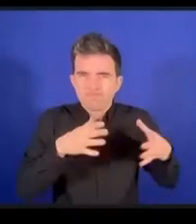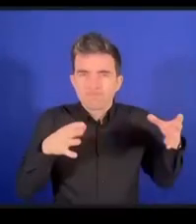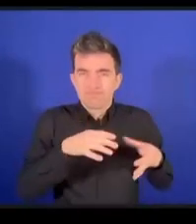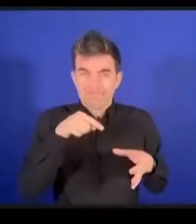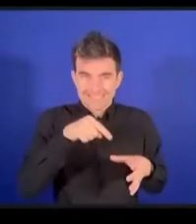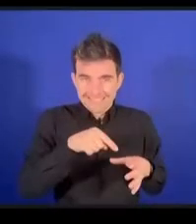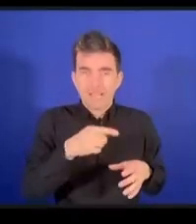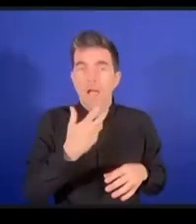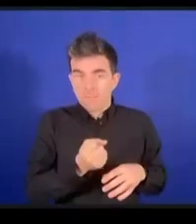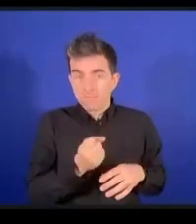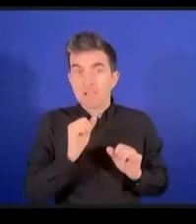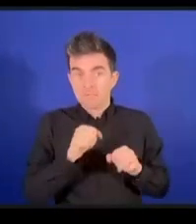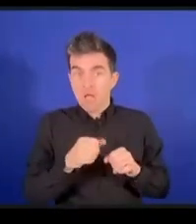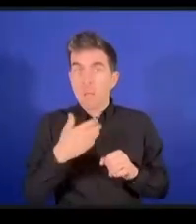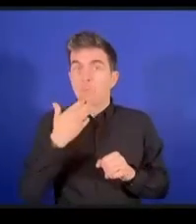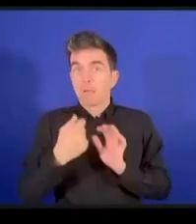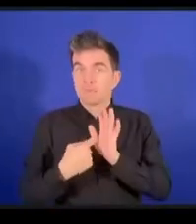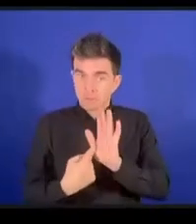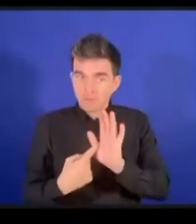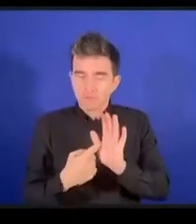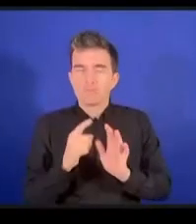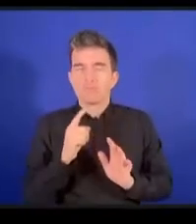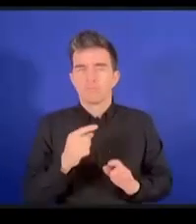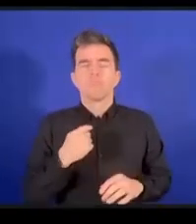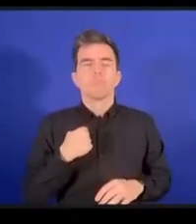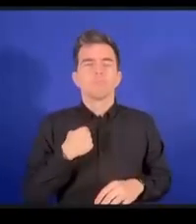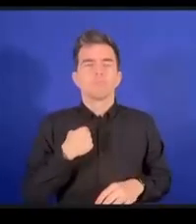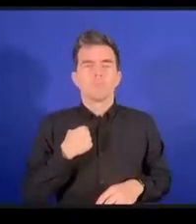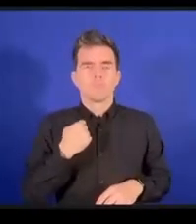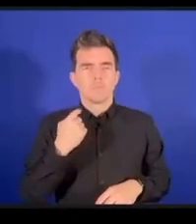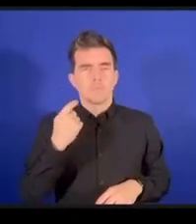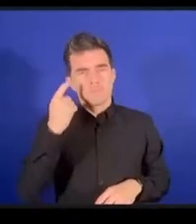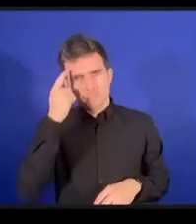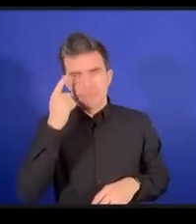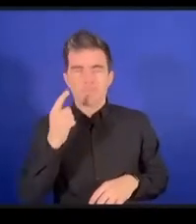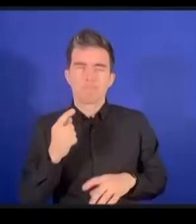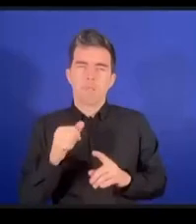業界とのつながりという意味でですねでIGFが